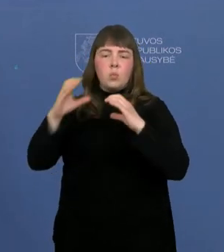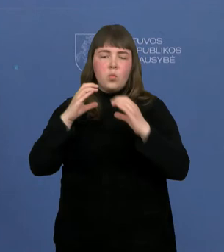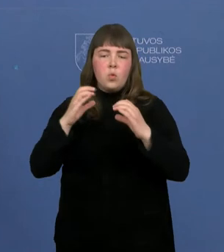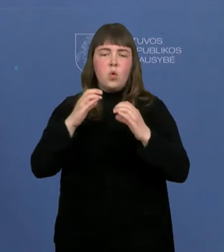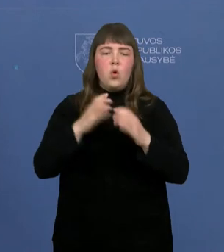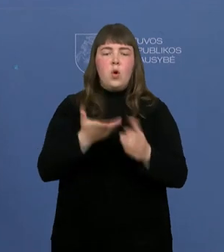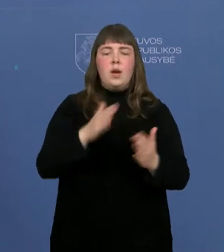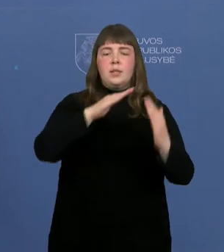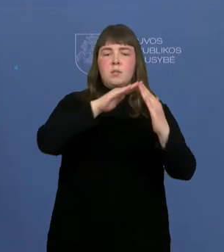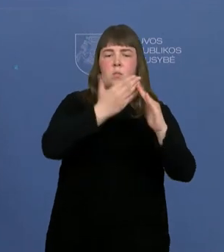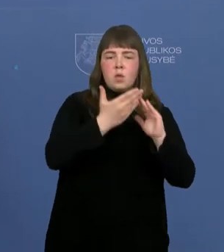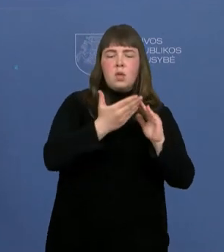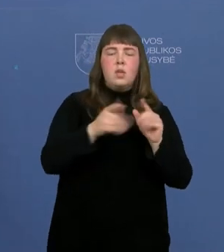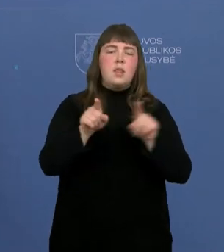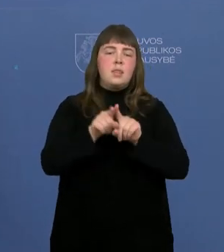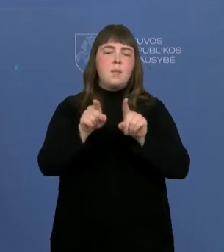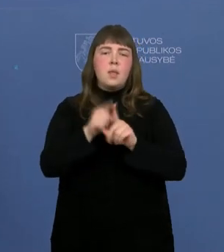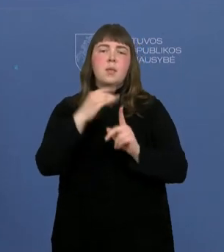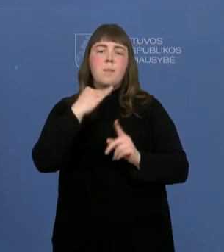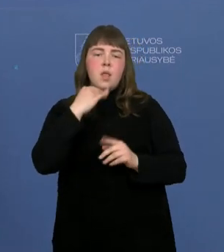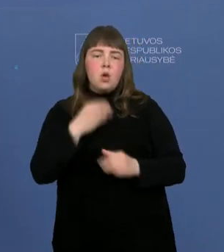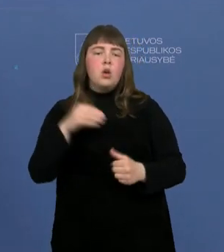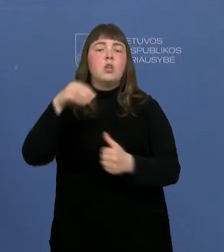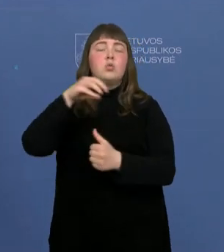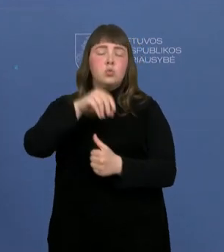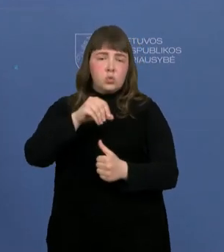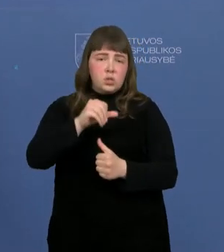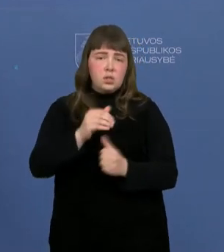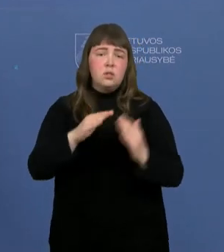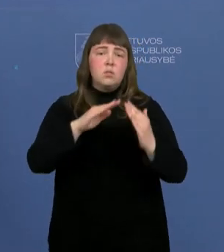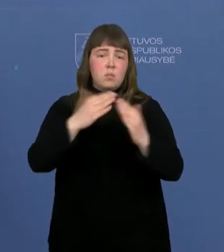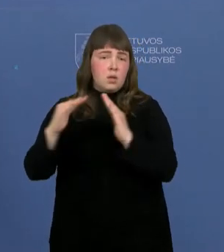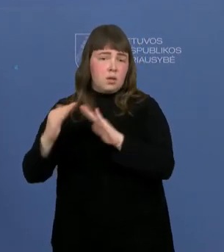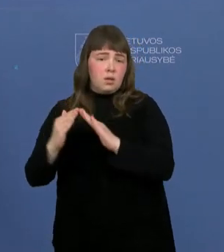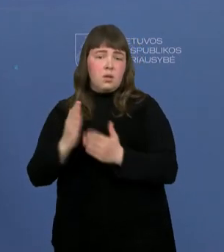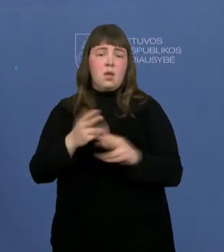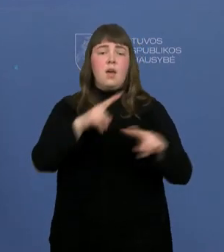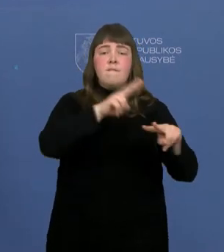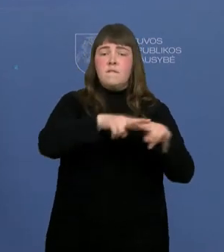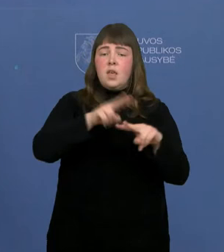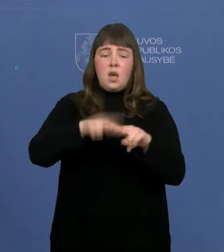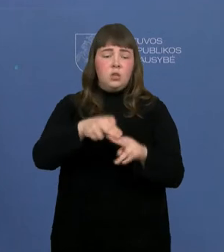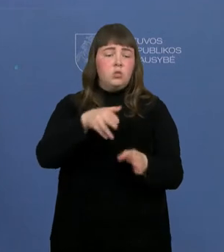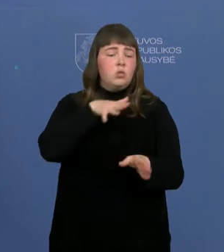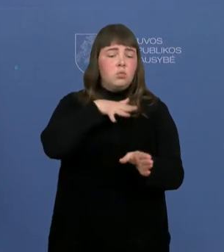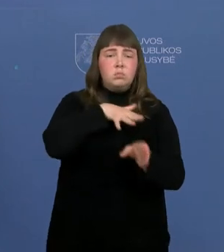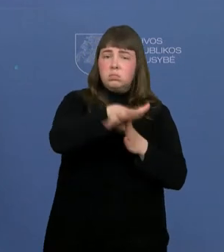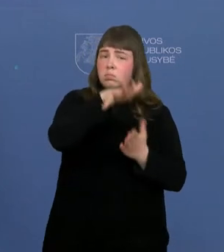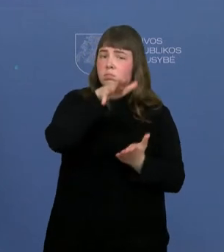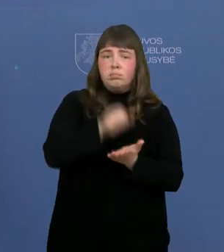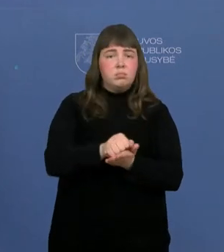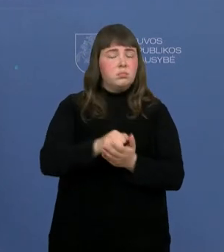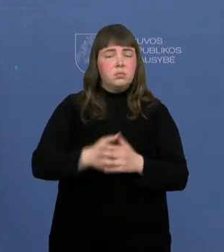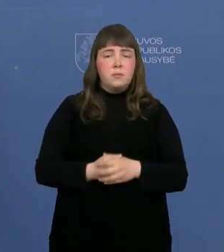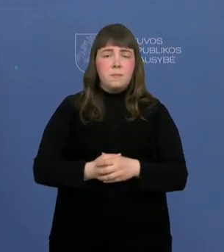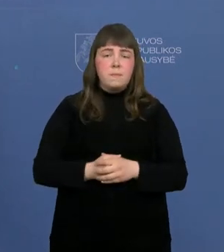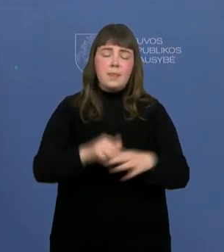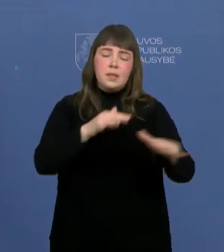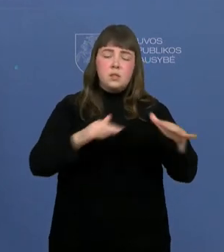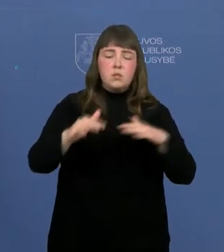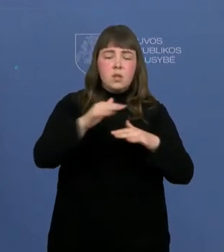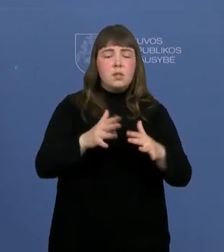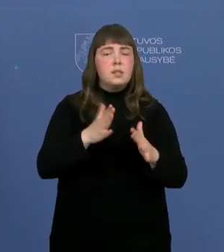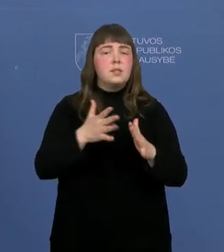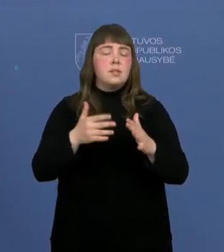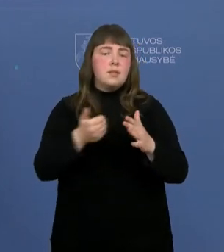didžiosiuose miestuose, taip pat Palangoje, Druskininkuose vietos yra praktiškai užsipildę. Na, galbūt šiek tiek situacija pagėrėjo